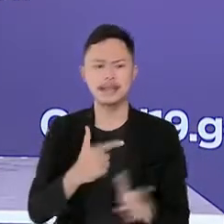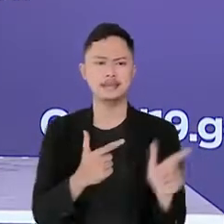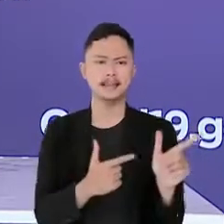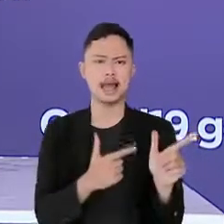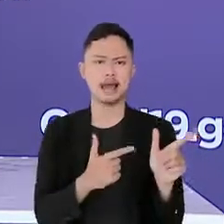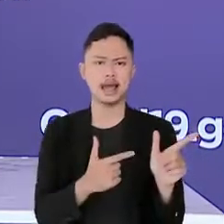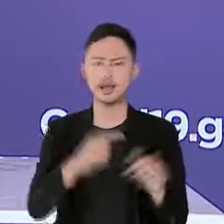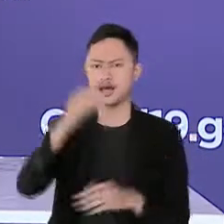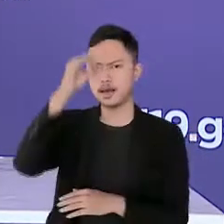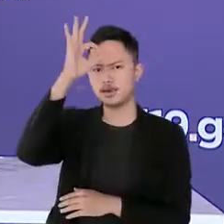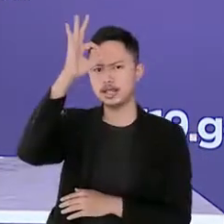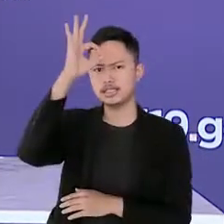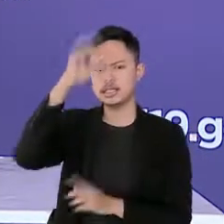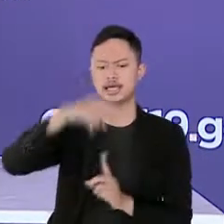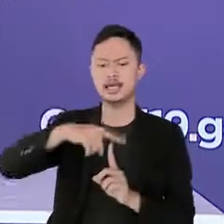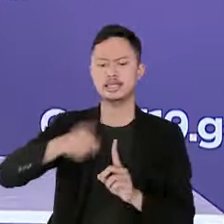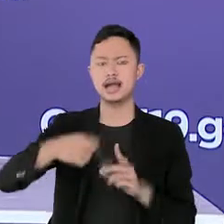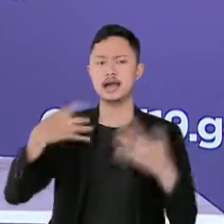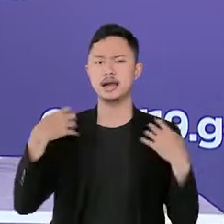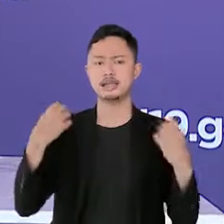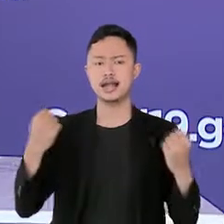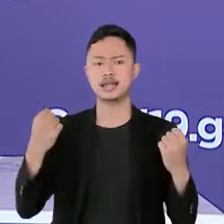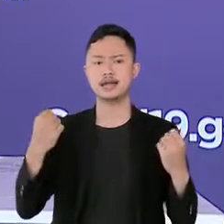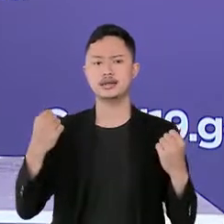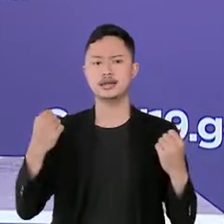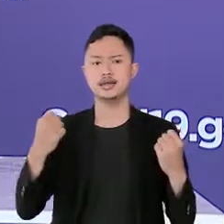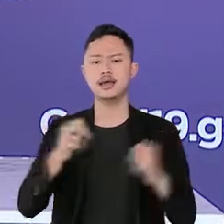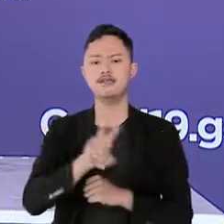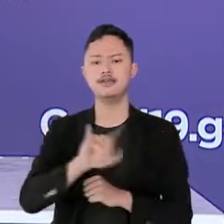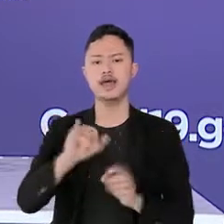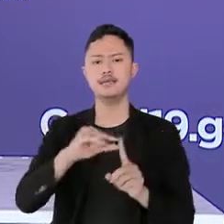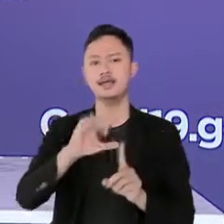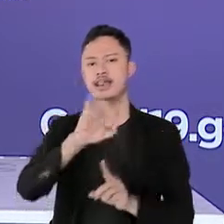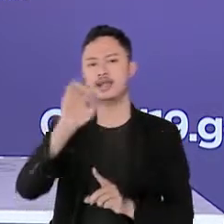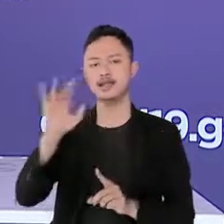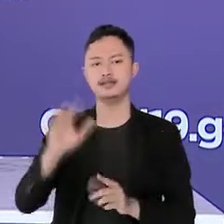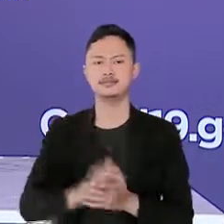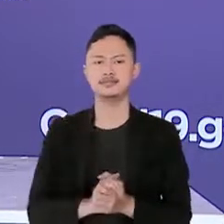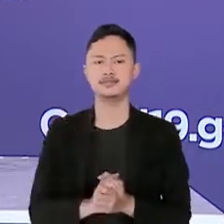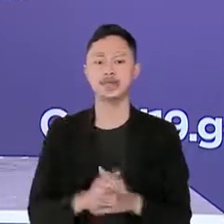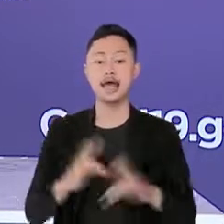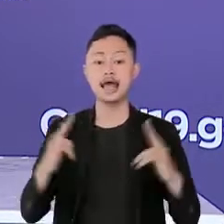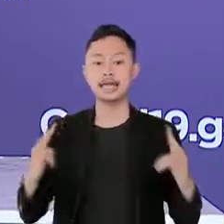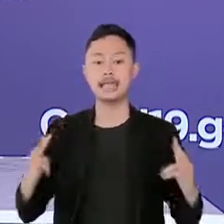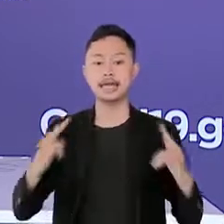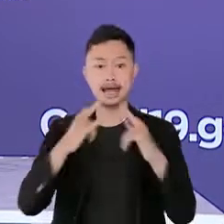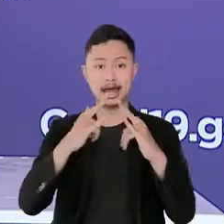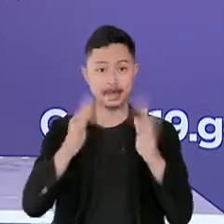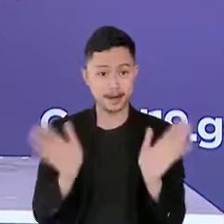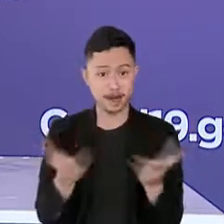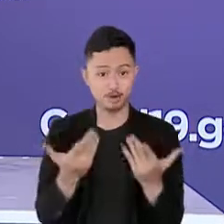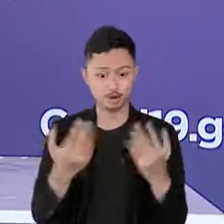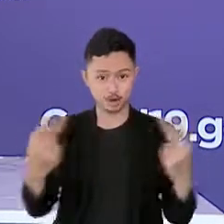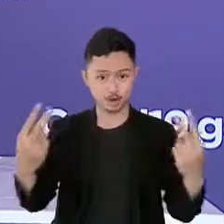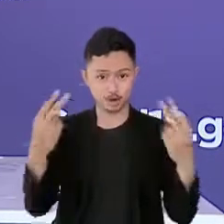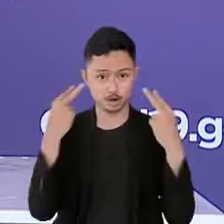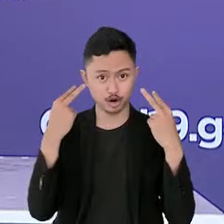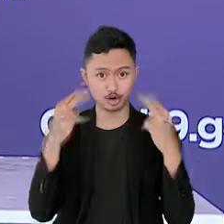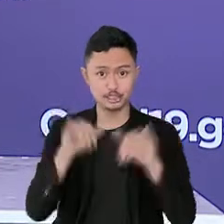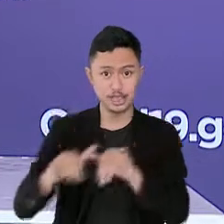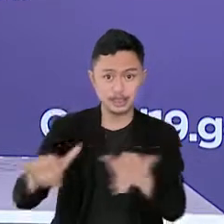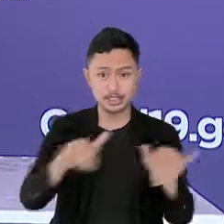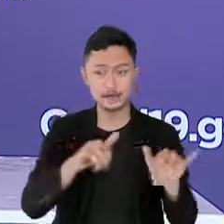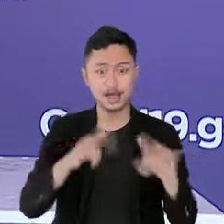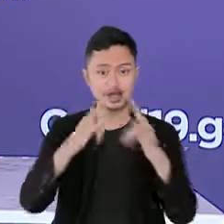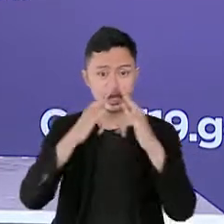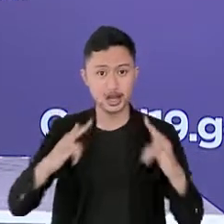dan tenaga kesehatan tidak melakukan pemasangan tenda untuk kegiatan nonton bareng di luar stadion masyarak